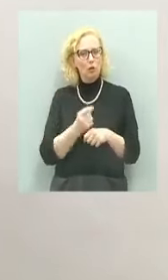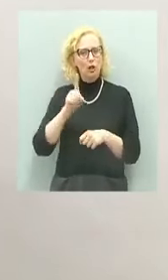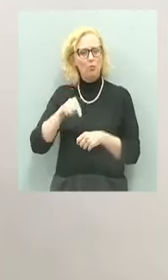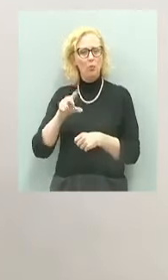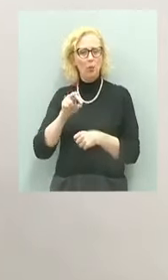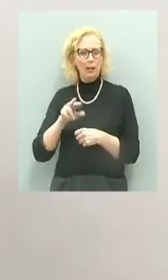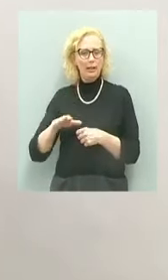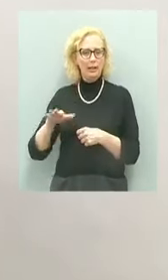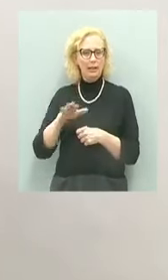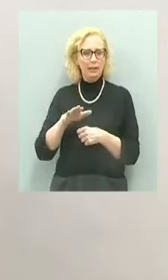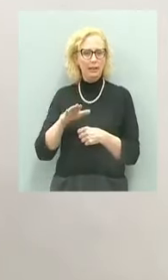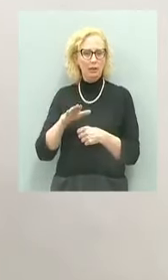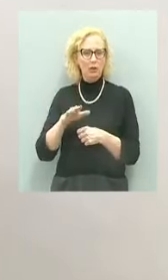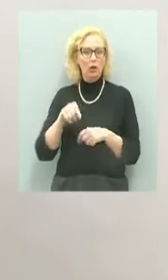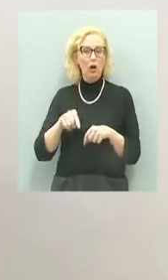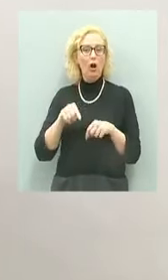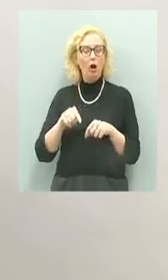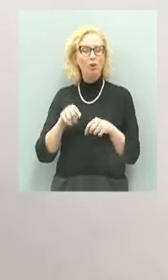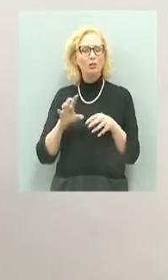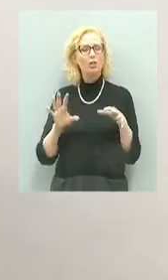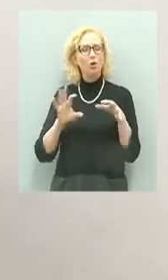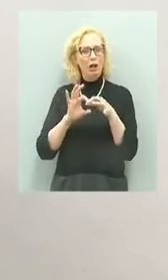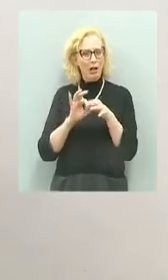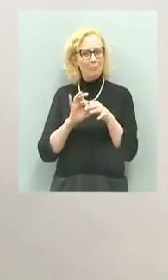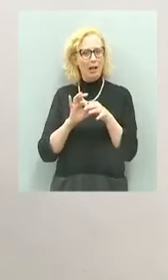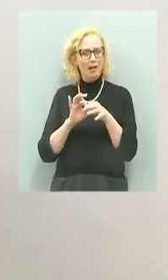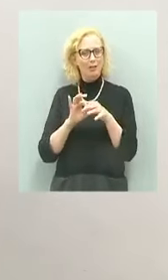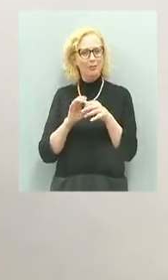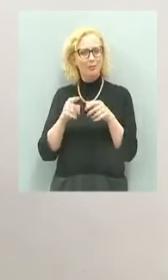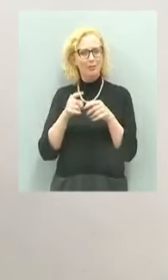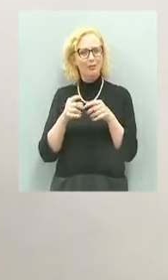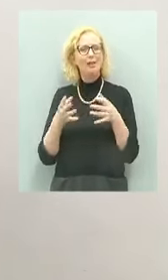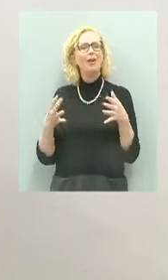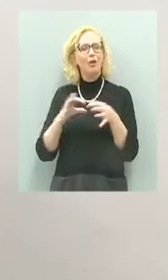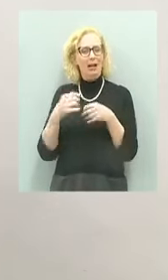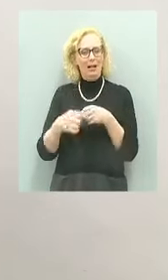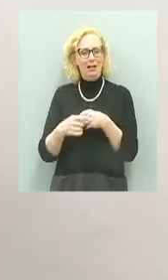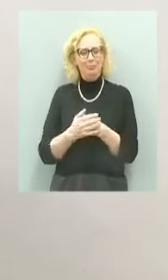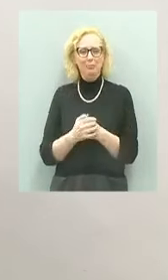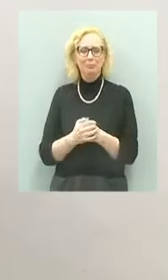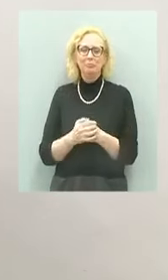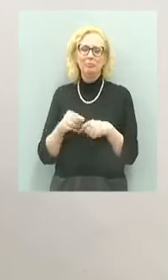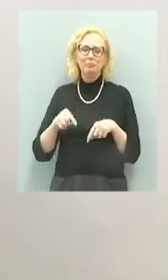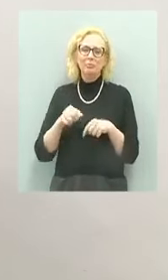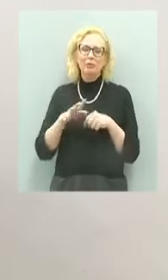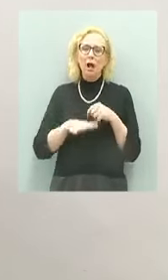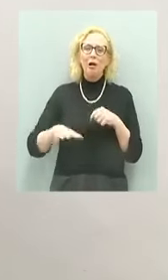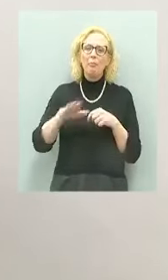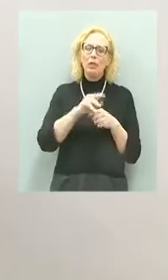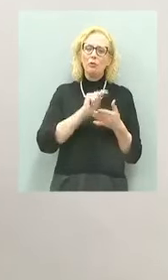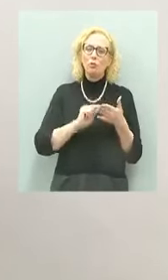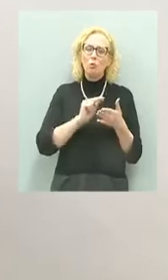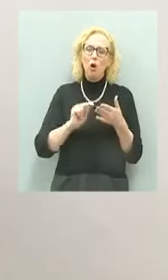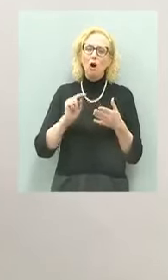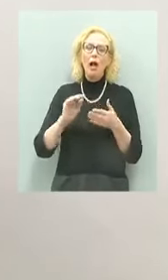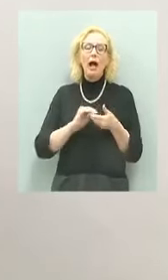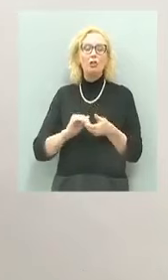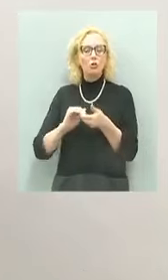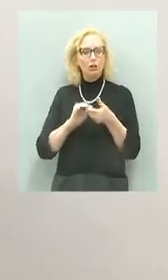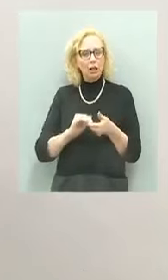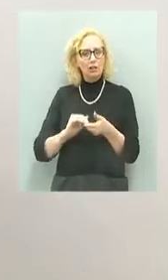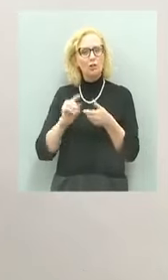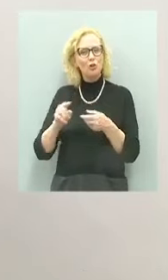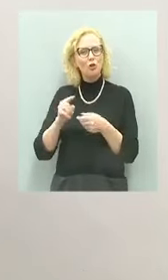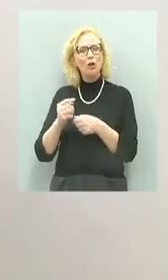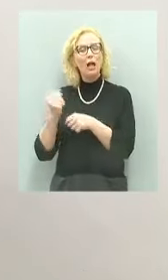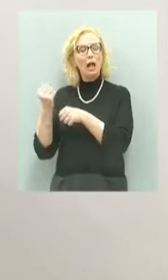Trentino e questo breve collegamento fa parte di queste. Coinvolgono il mondo della scuola, mondo delle associazioni, il mondo